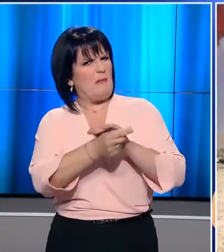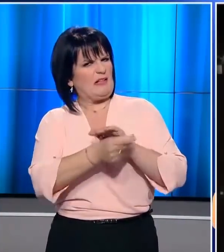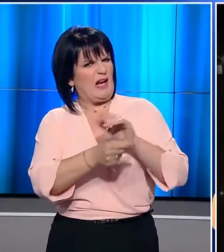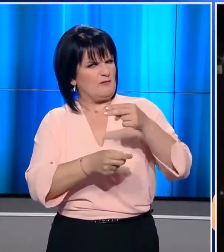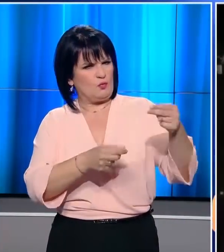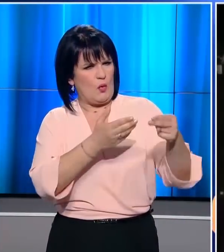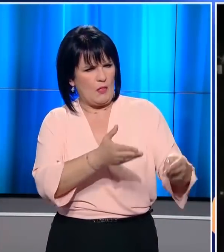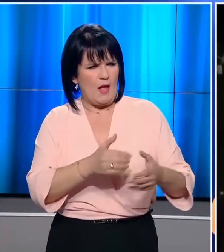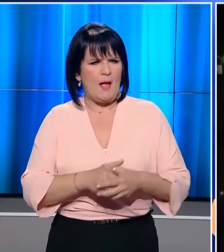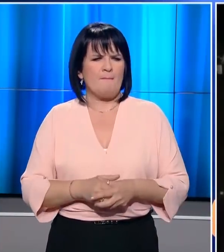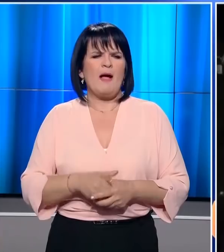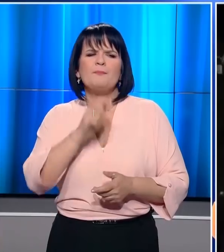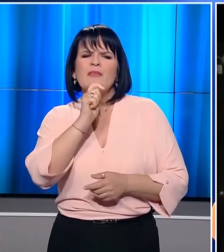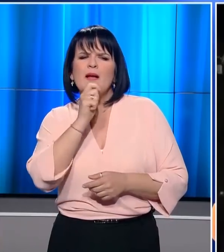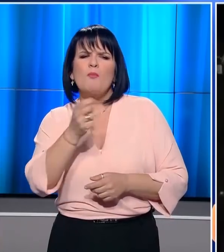προβλήματος.